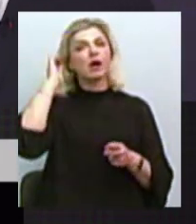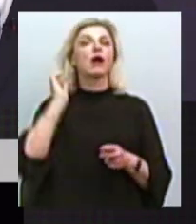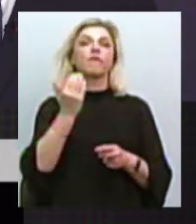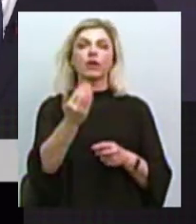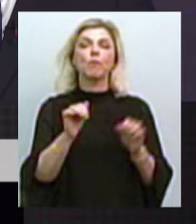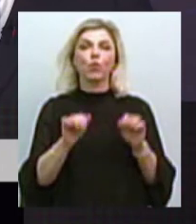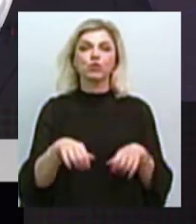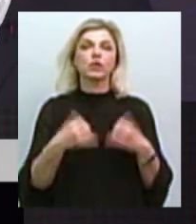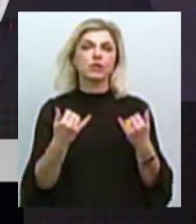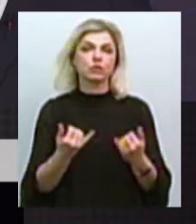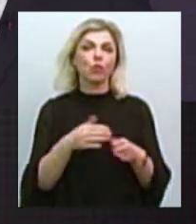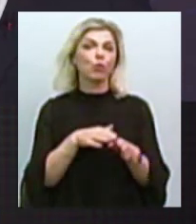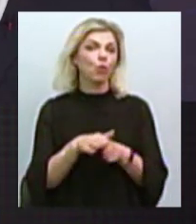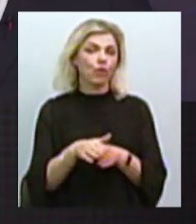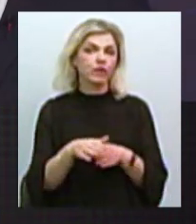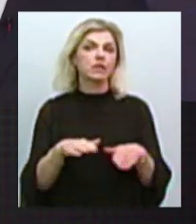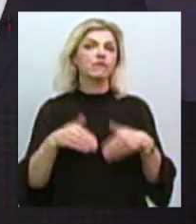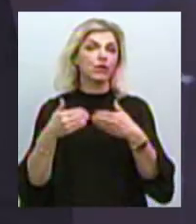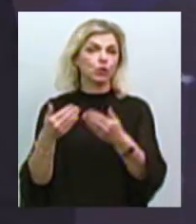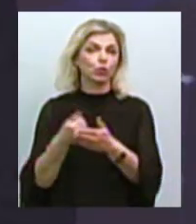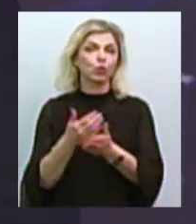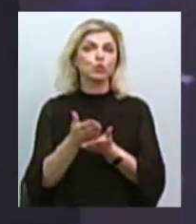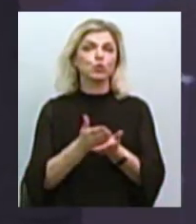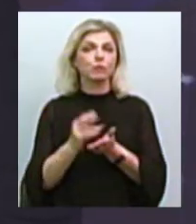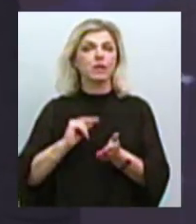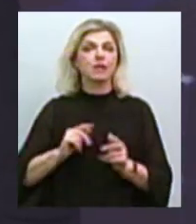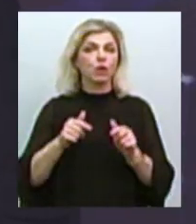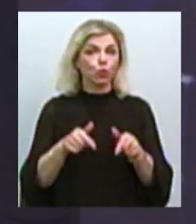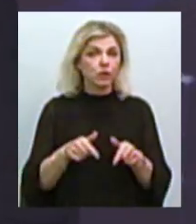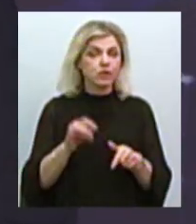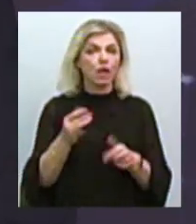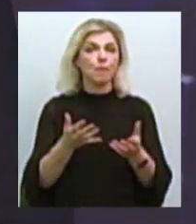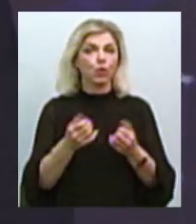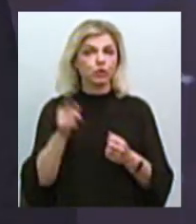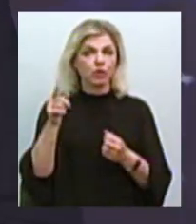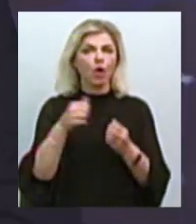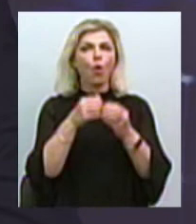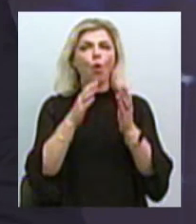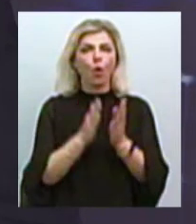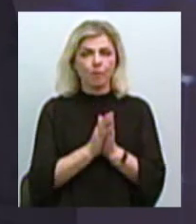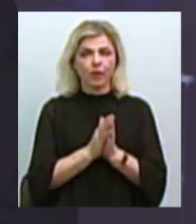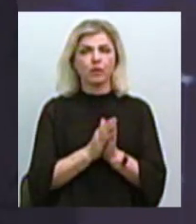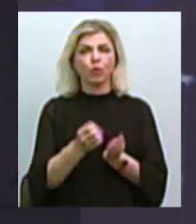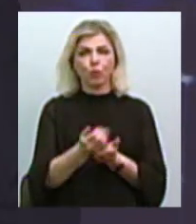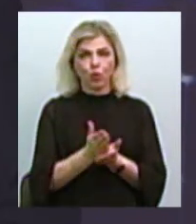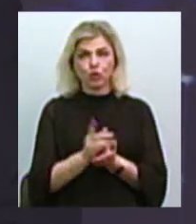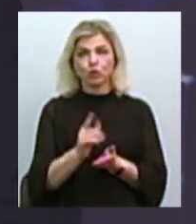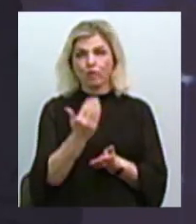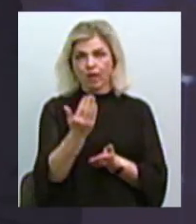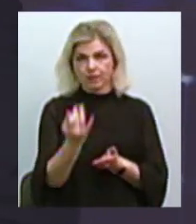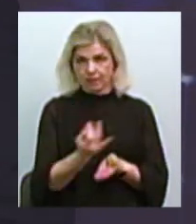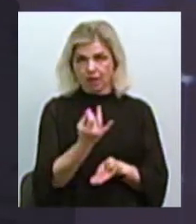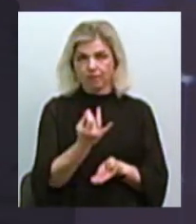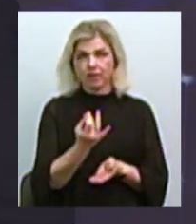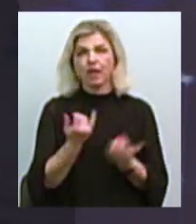сьогодні повністю звернутися до служби занятості і отримати той комплекс послуги, який сьогодні вам цікавить. Тому що на